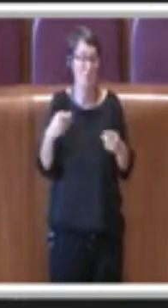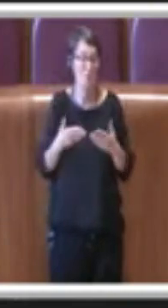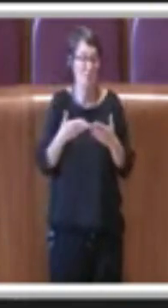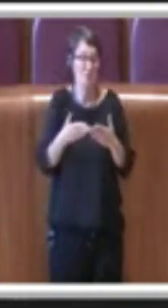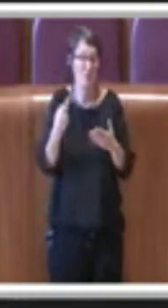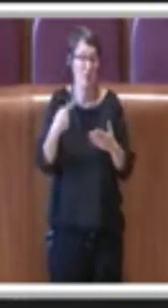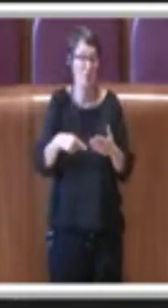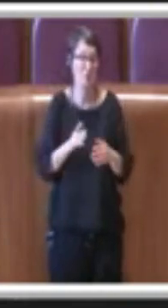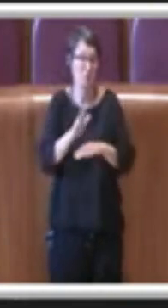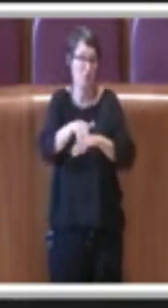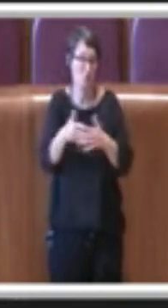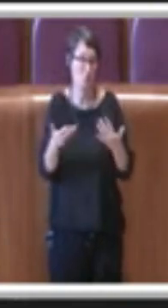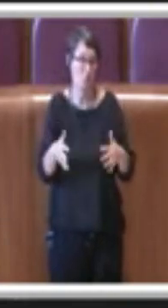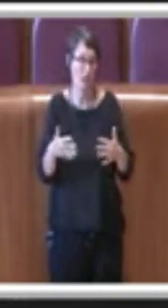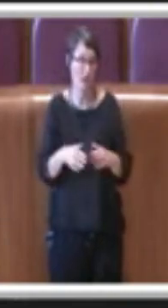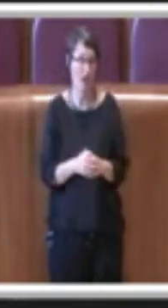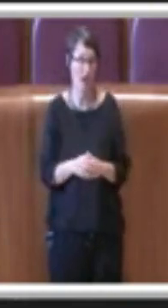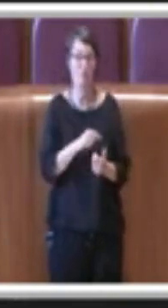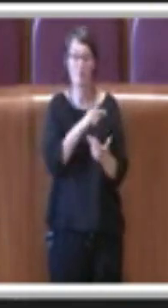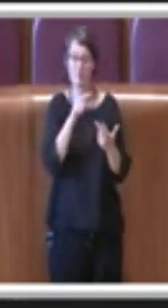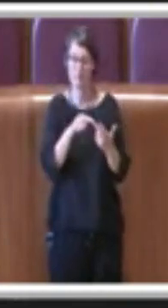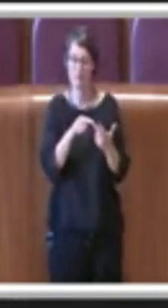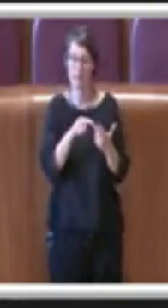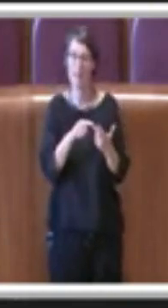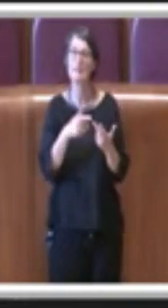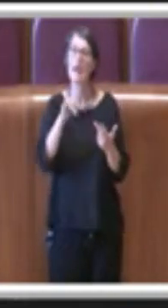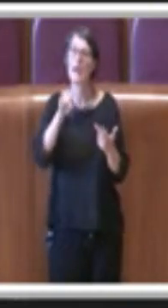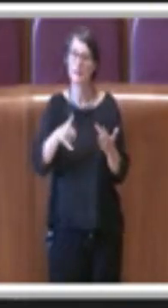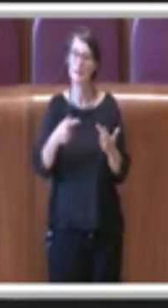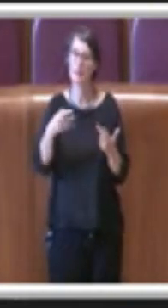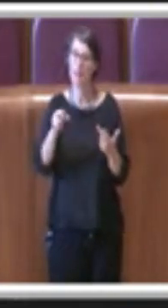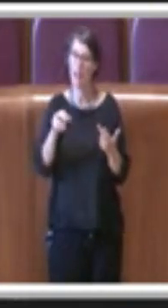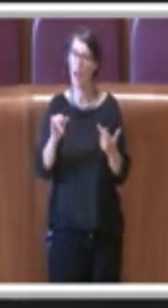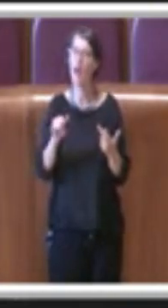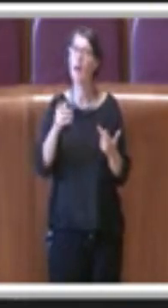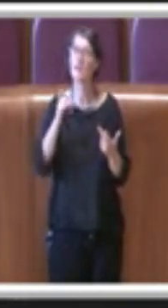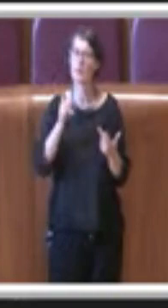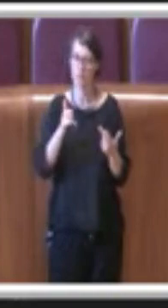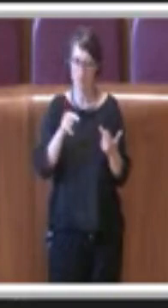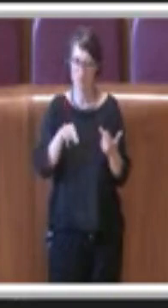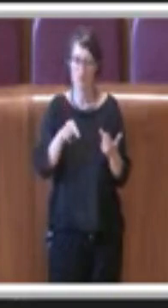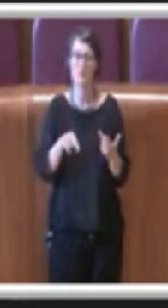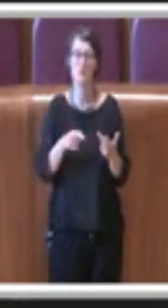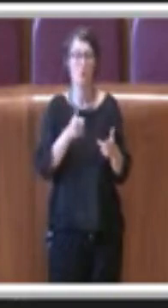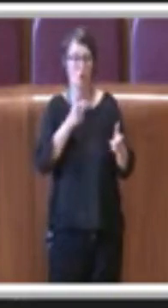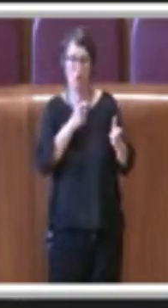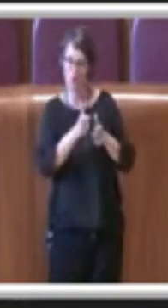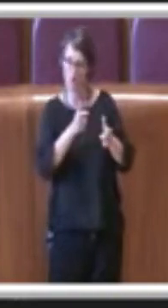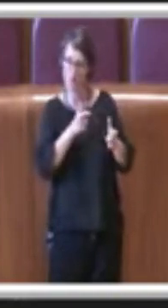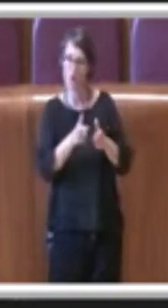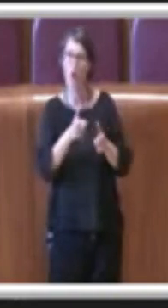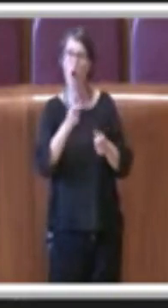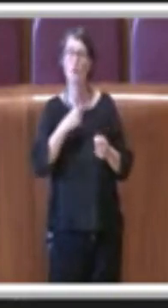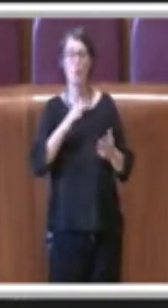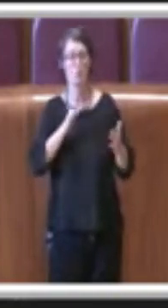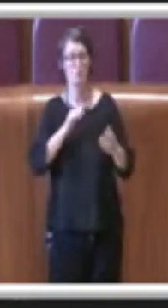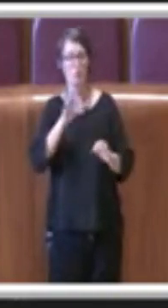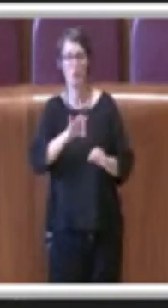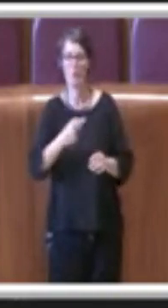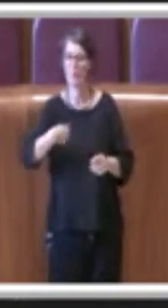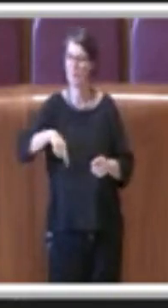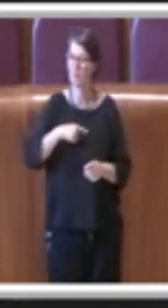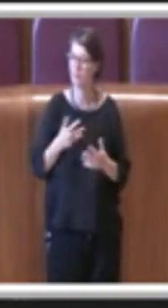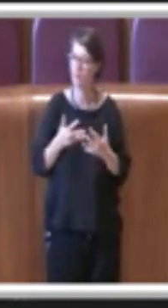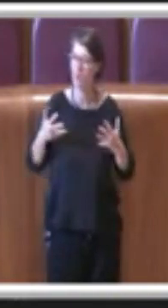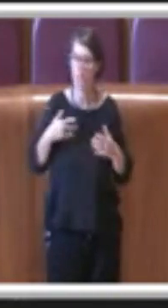terza, quella della Tari, sì, qui c'è stato il confronto e anche la nostra interlocuzione di maggioranza con l'assessore